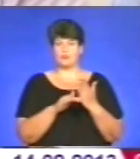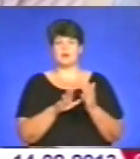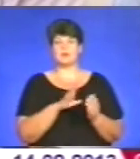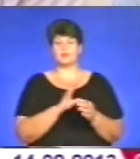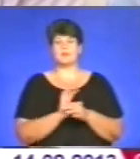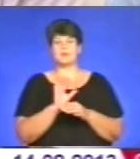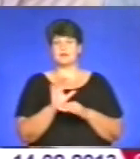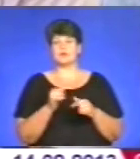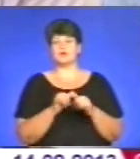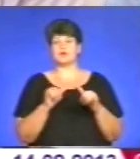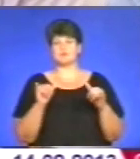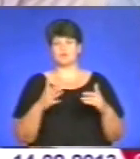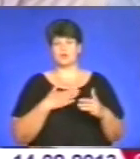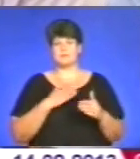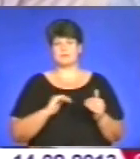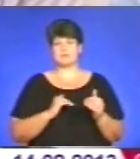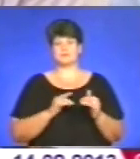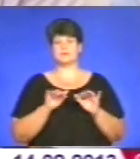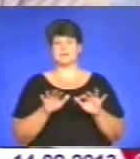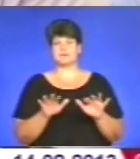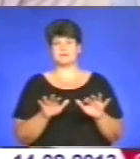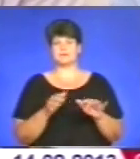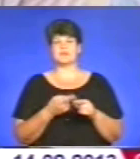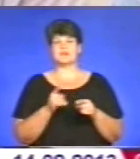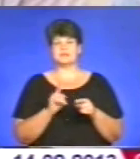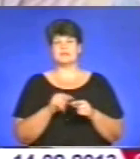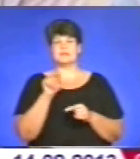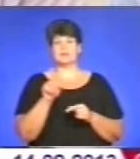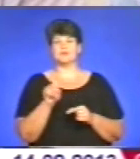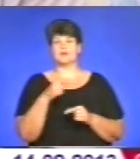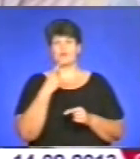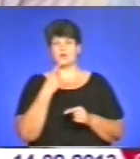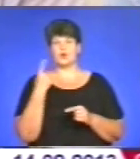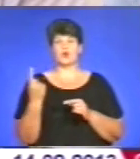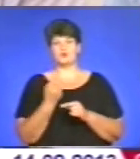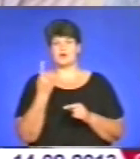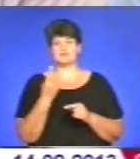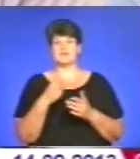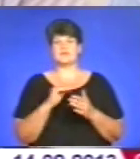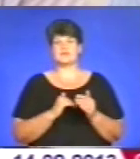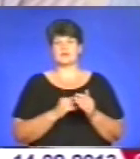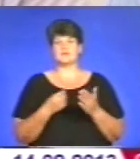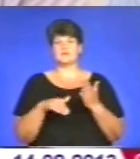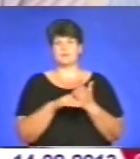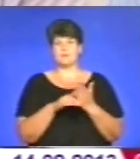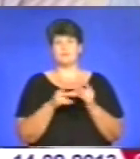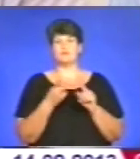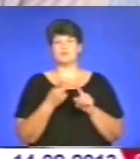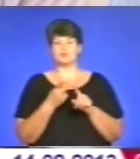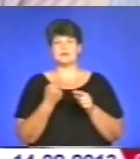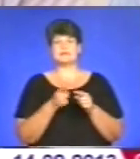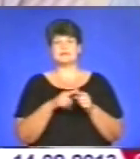направлена на розвиток моєї підприємницької діяльності. Це те, що я говорив, одноразова фінансова допомога. По-друге, це